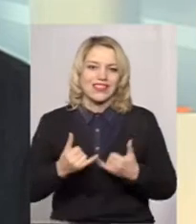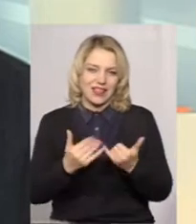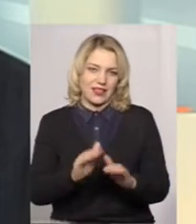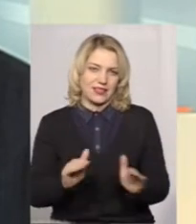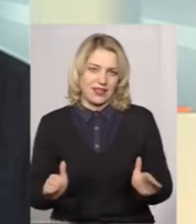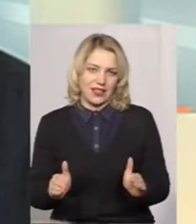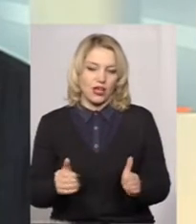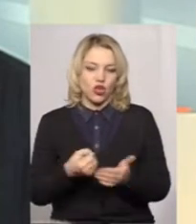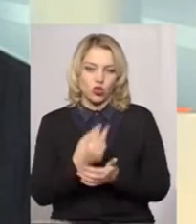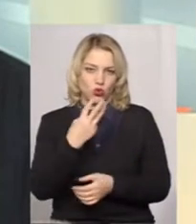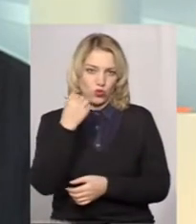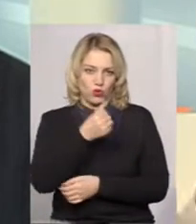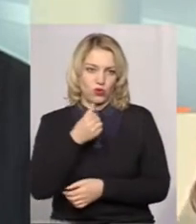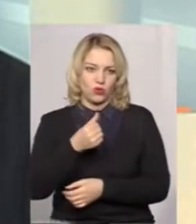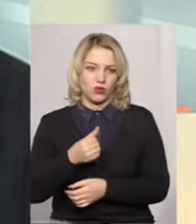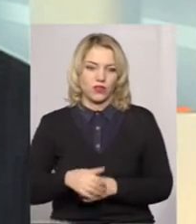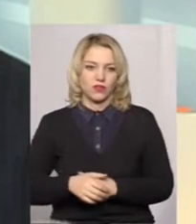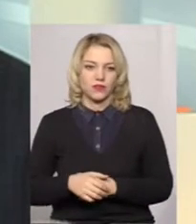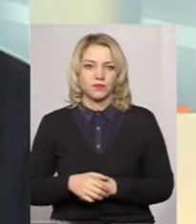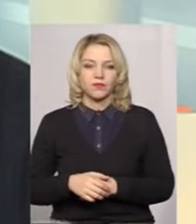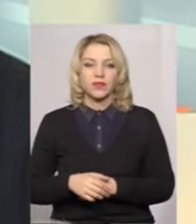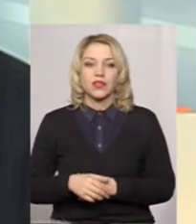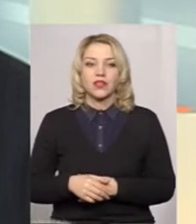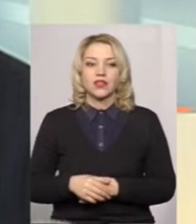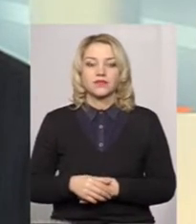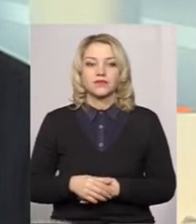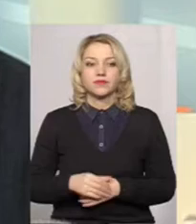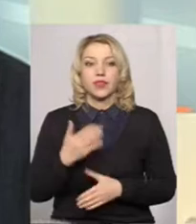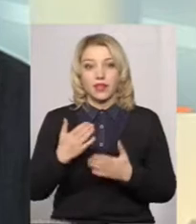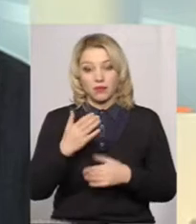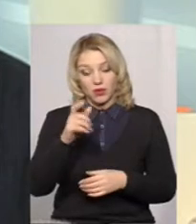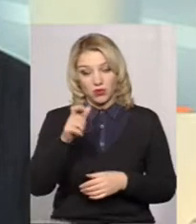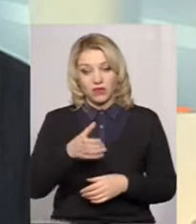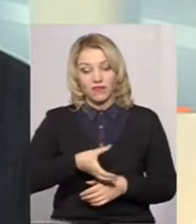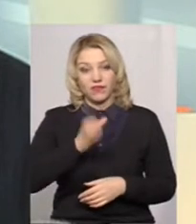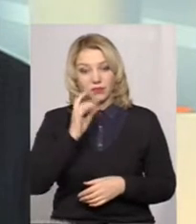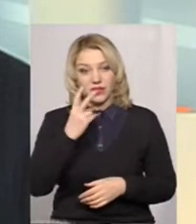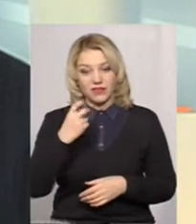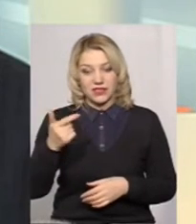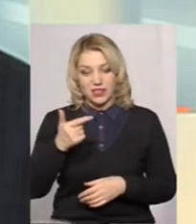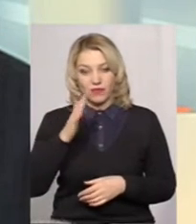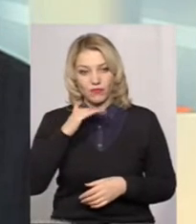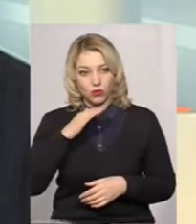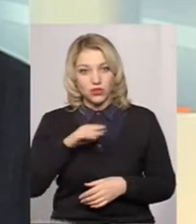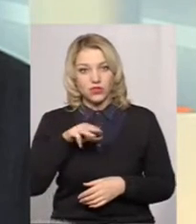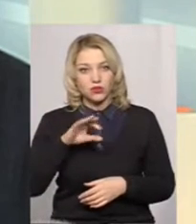дітей до трьох років. Менталитет людей, знаєте, якби він випив стакан води 200 грамів, його би